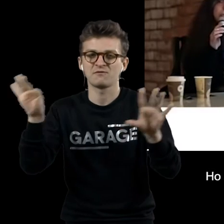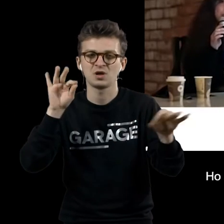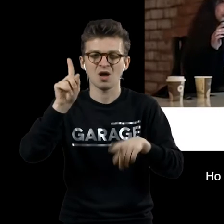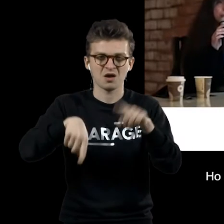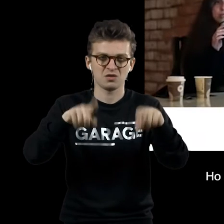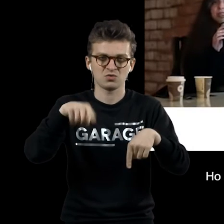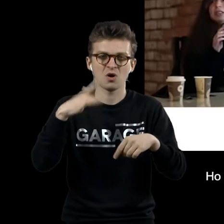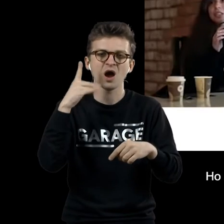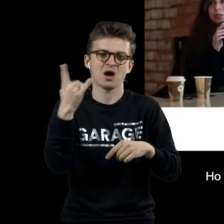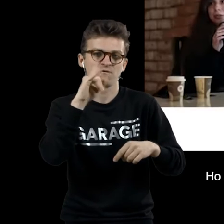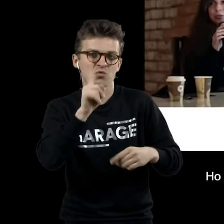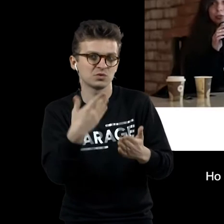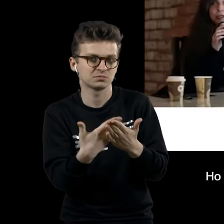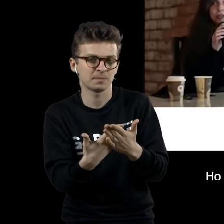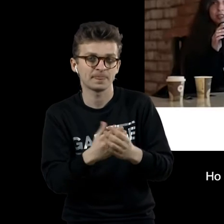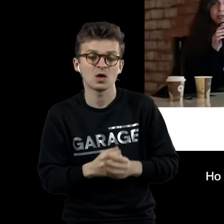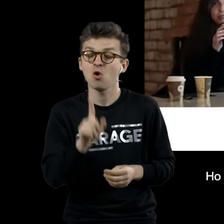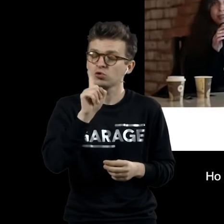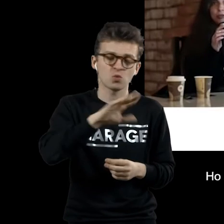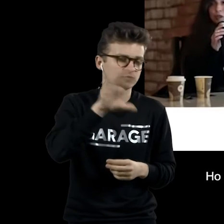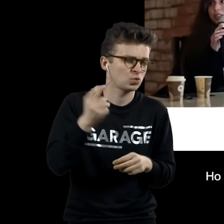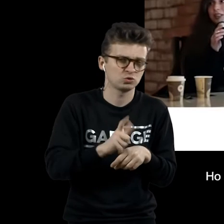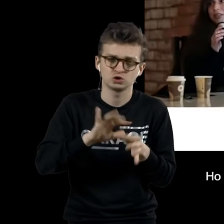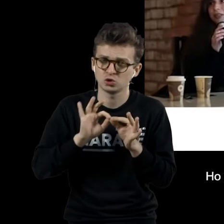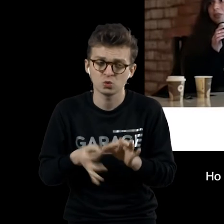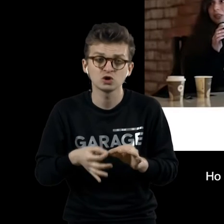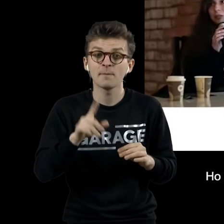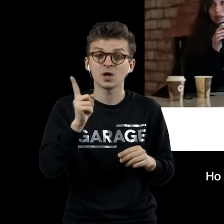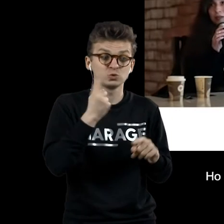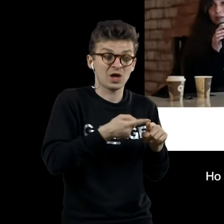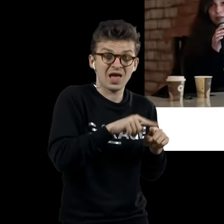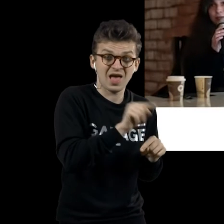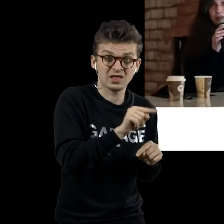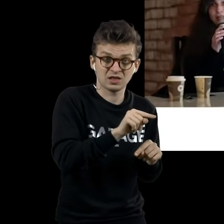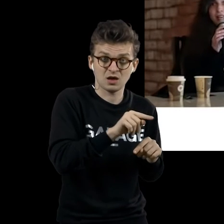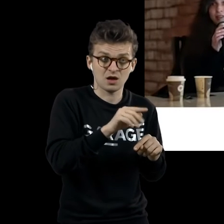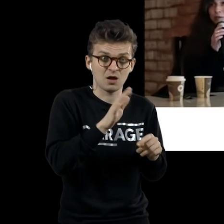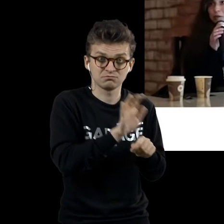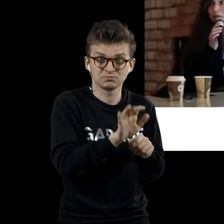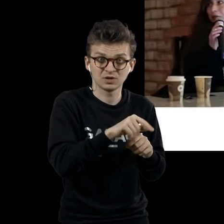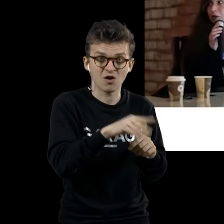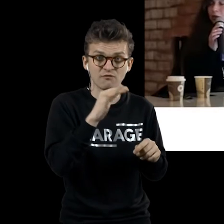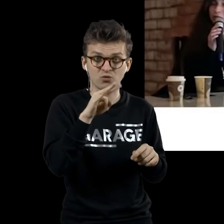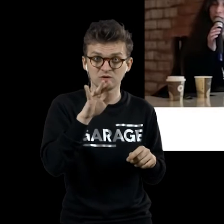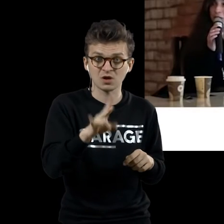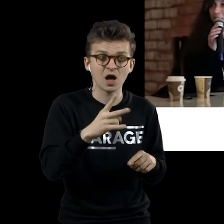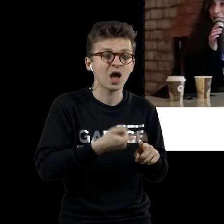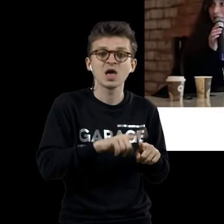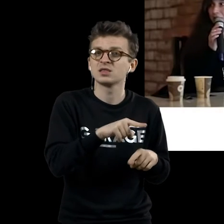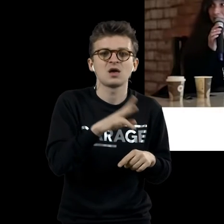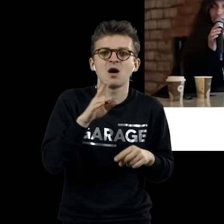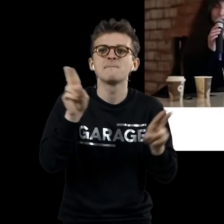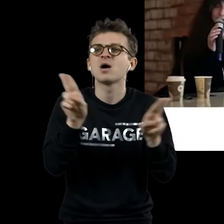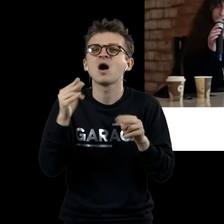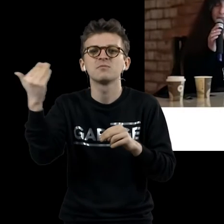Но все гораздо сложнее, потому что произведение «Фонтан» уже не соответствует этим правилам. Во-первых, предмет еще как обладает…